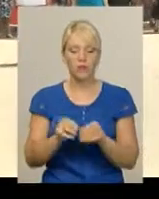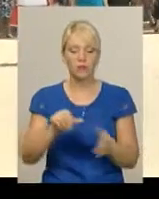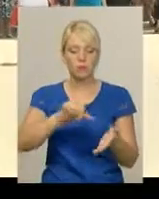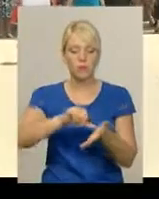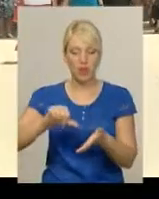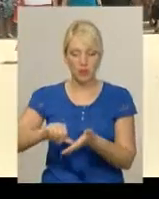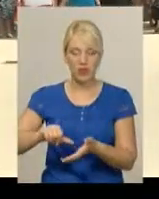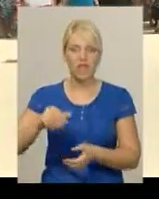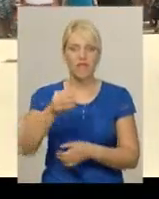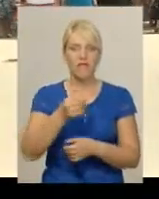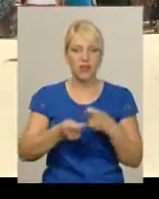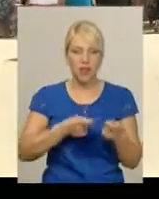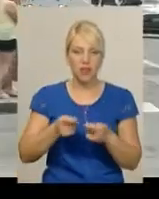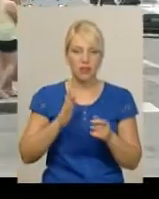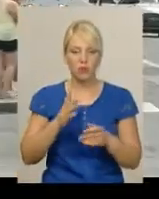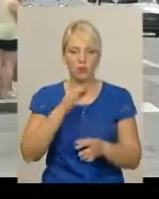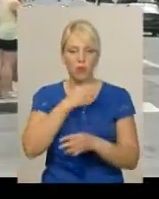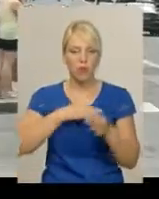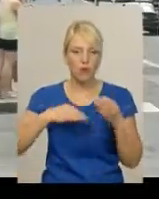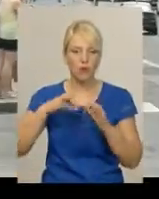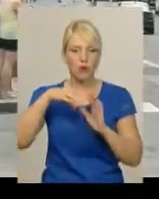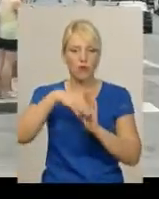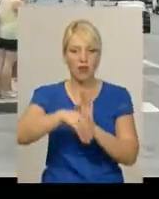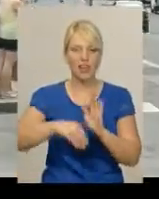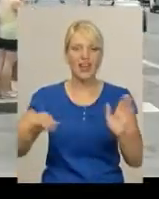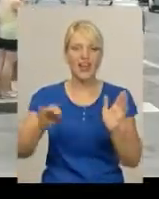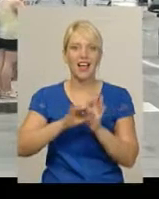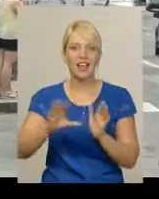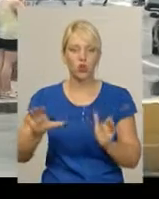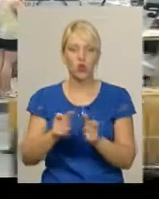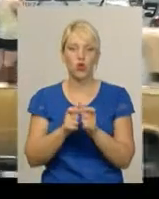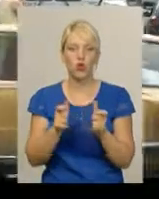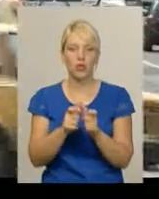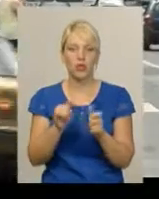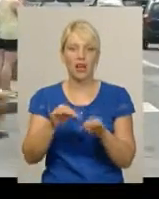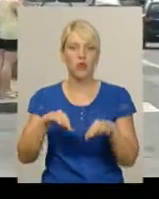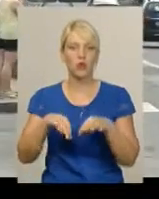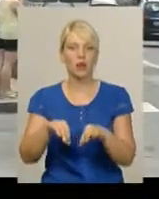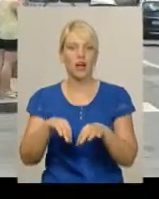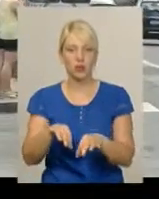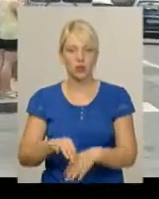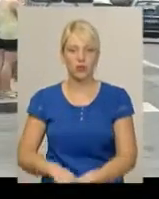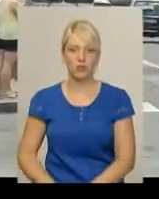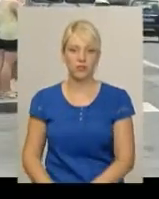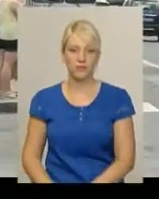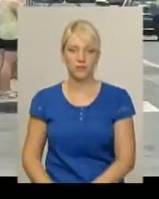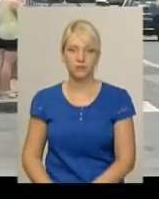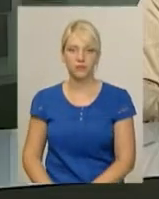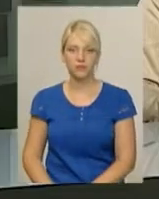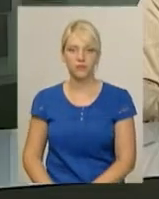влади обговорюватимуть запровадження електронного квитка у транспорті. Дарина Денисенко, Володимир Паламар, новини Поділляцентр.